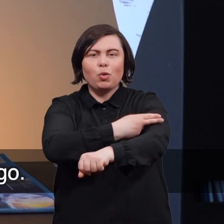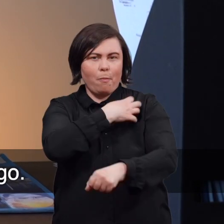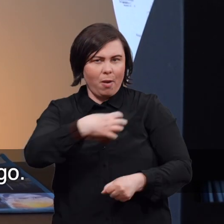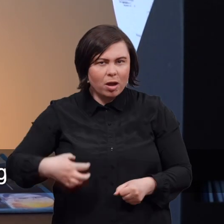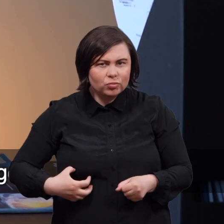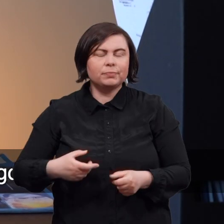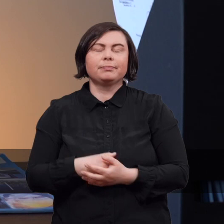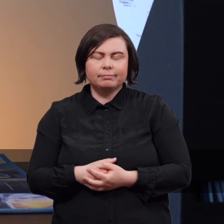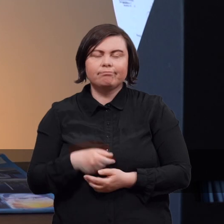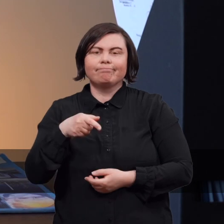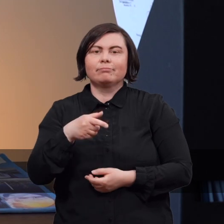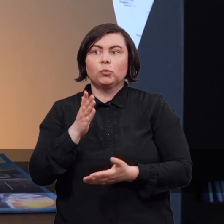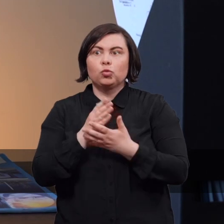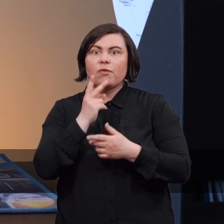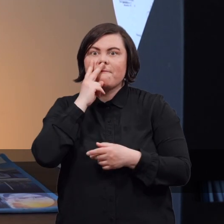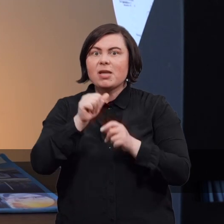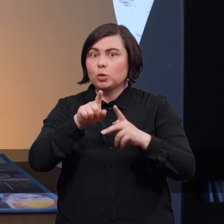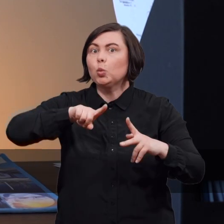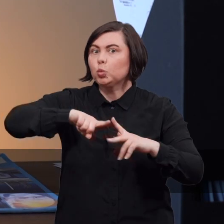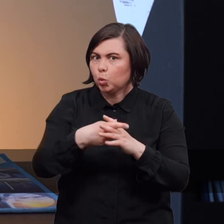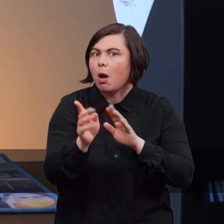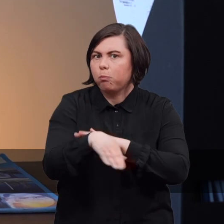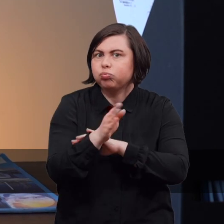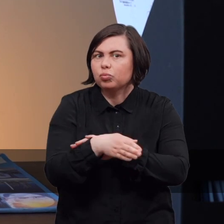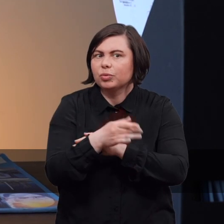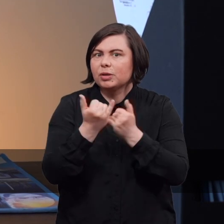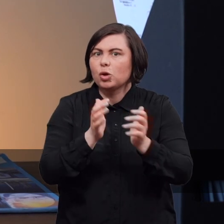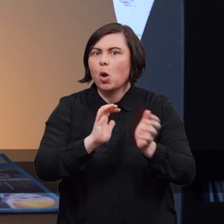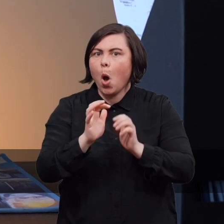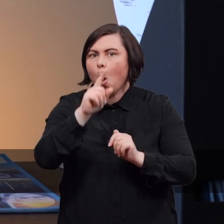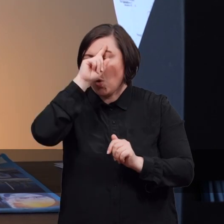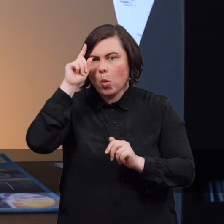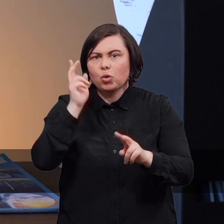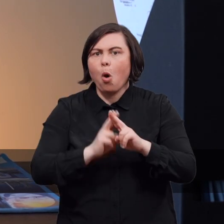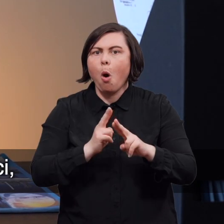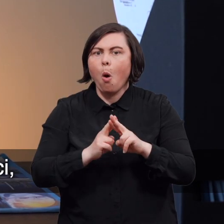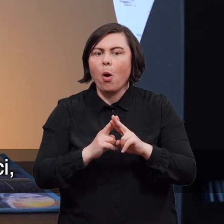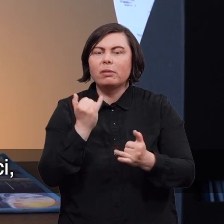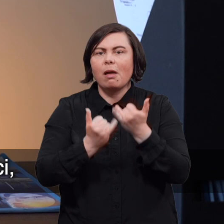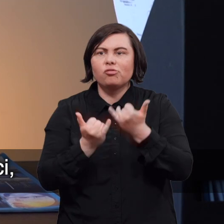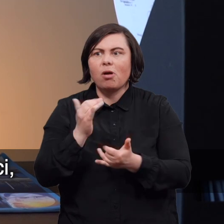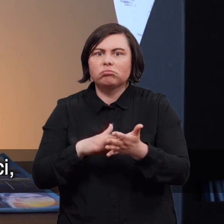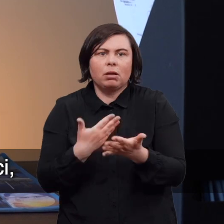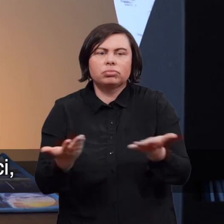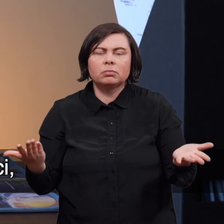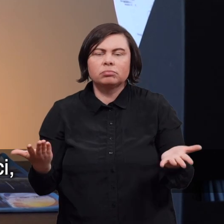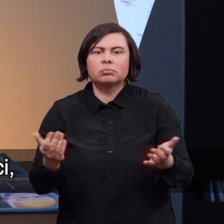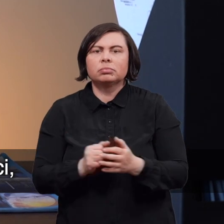Marszałkowski. I w związku z tym, że widzieliśmy lukę, jeżeli chodzi o opiekę nad pacjentami w przypadku